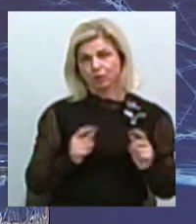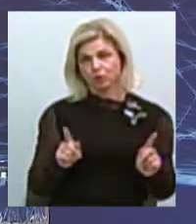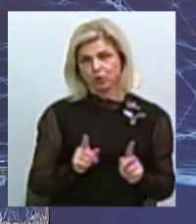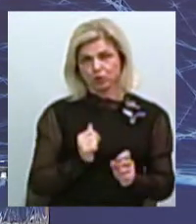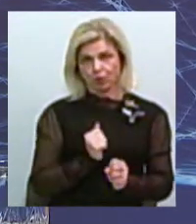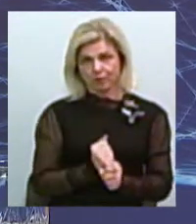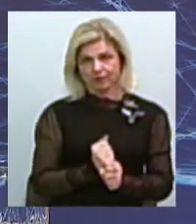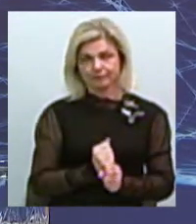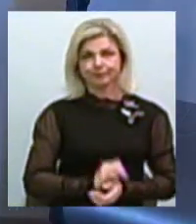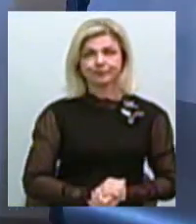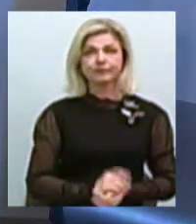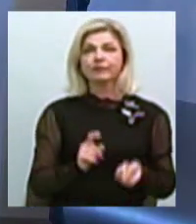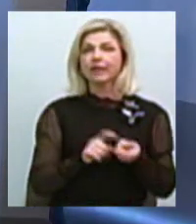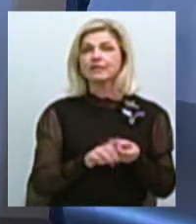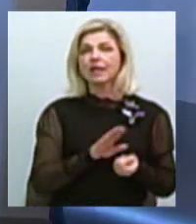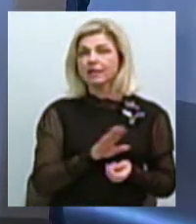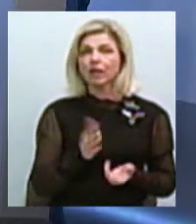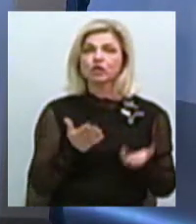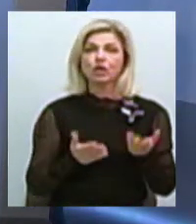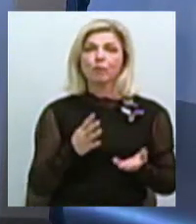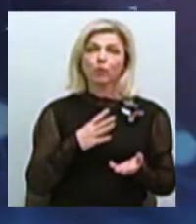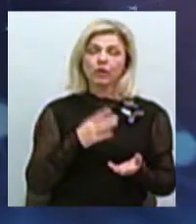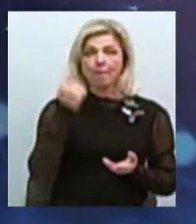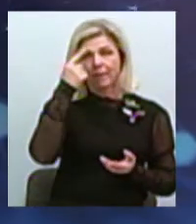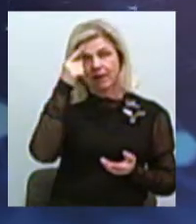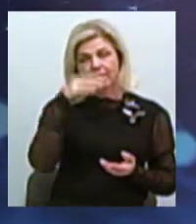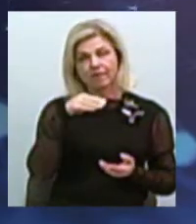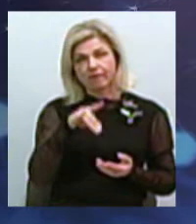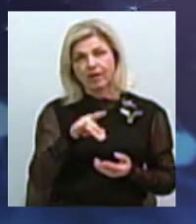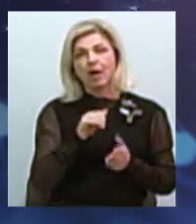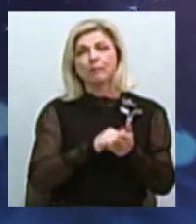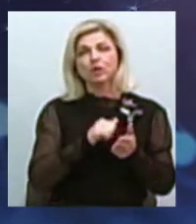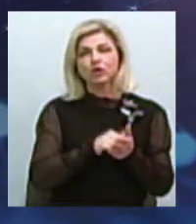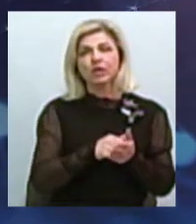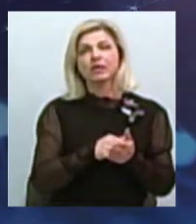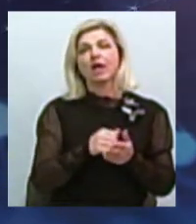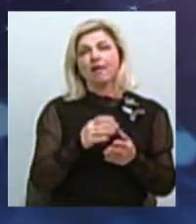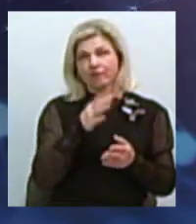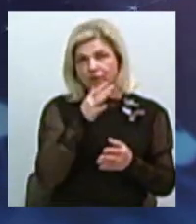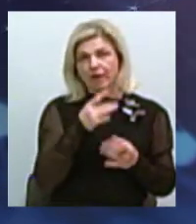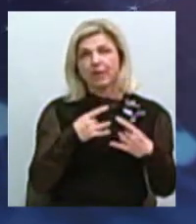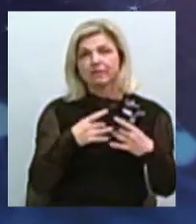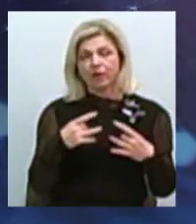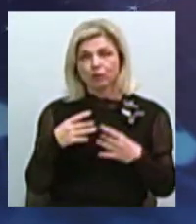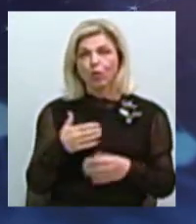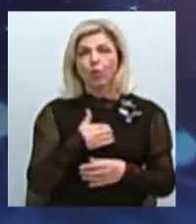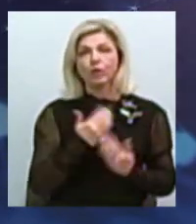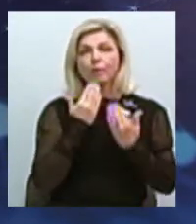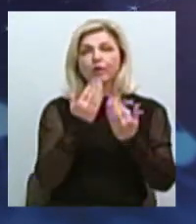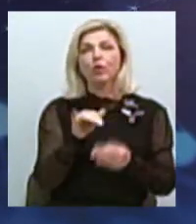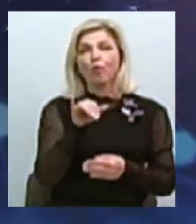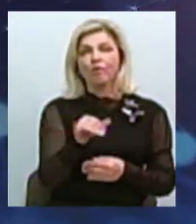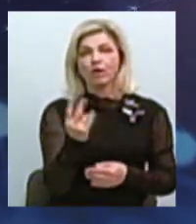Незалежно від того, чи були якісь міфи причиною тих чи інших негараздів під час святкування, Я хочу поцікавитись у вас обох.